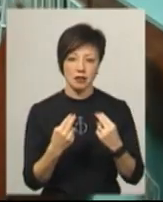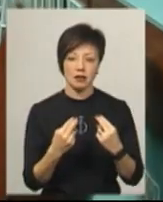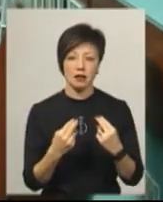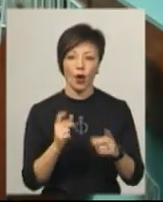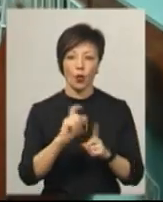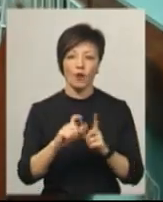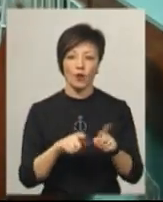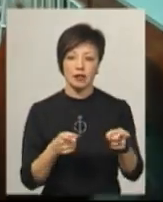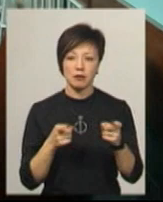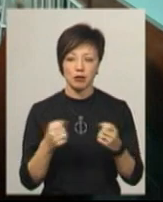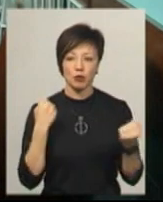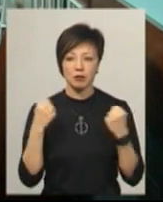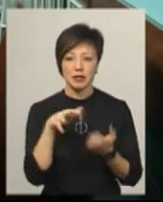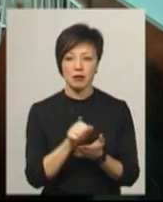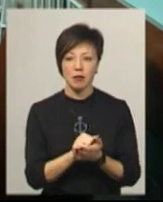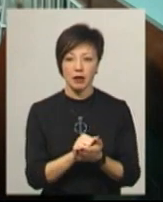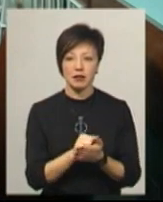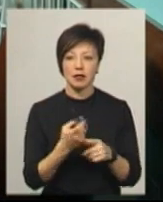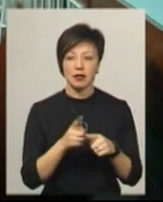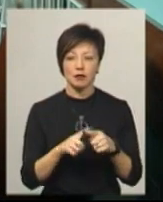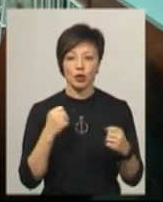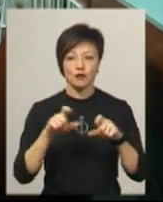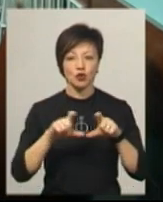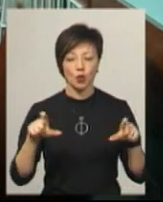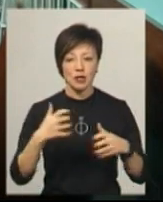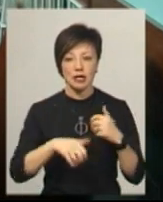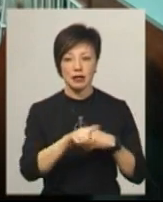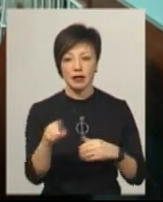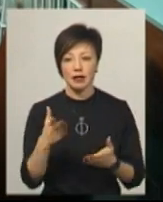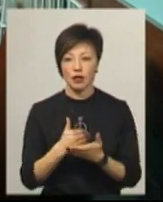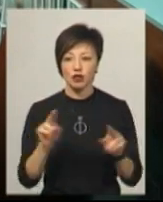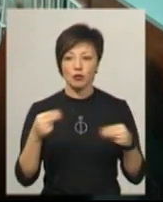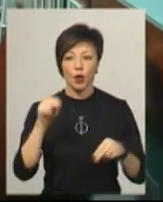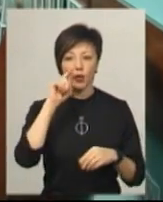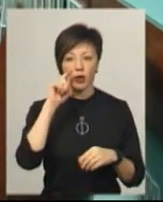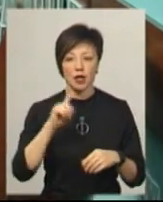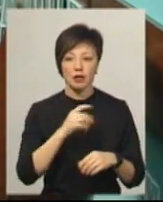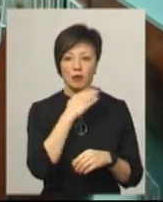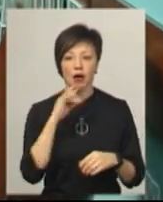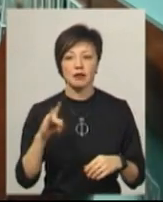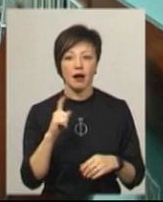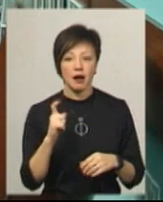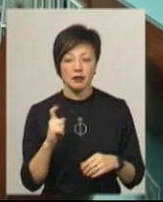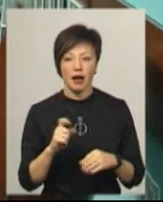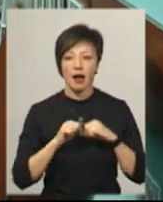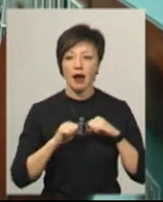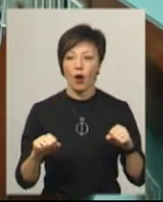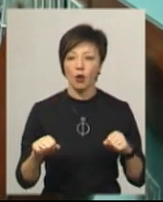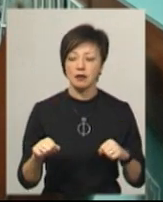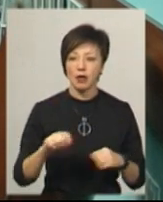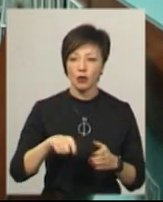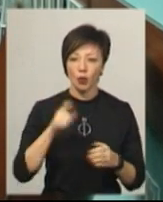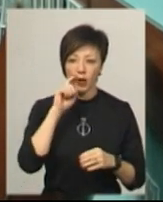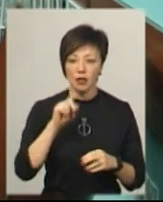Спортсмени, які займаються у спортивних школах, серед них є чемпіони України багаторазові, рекордсмени України,